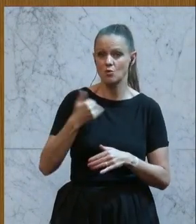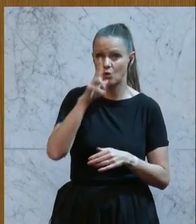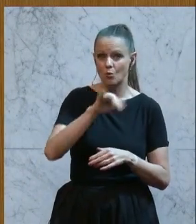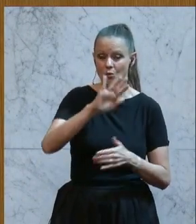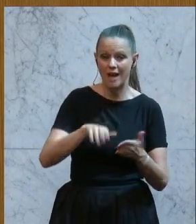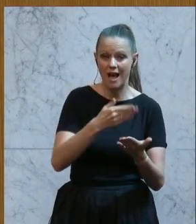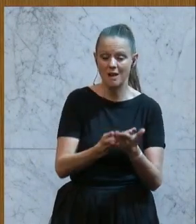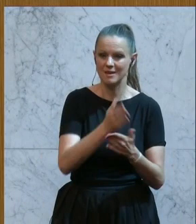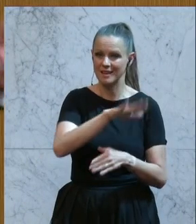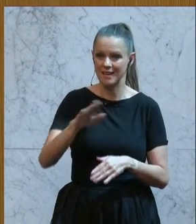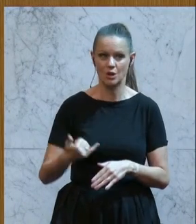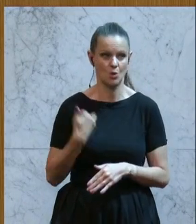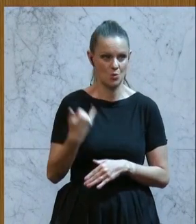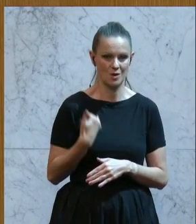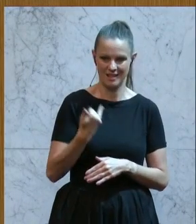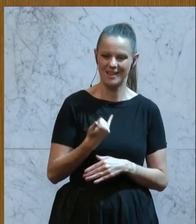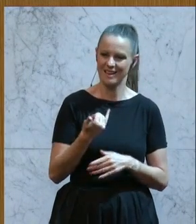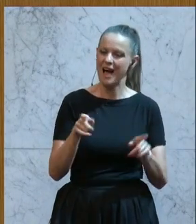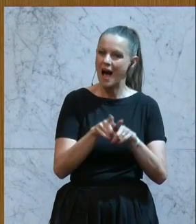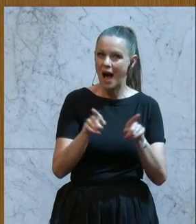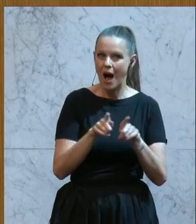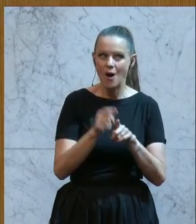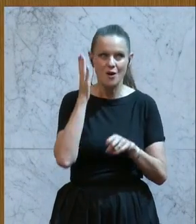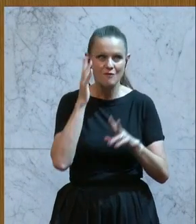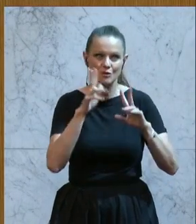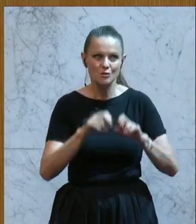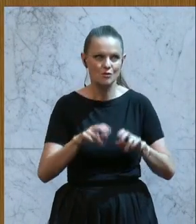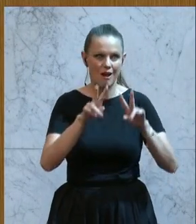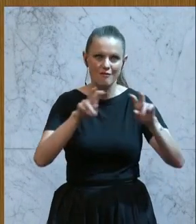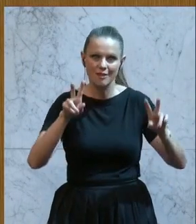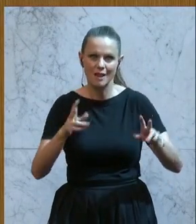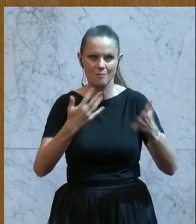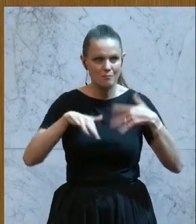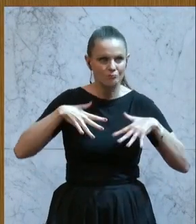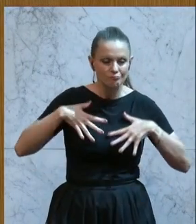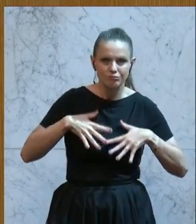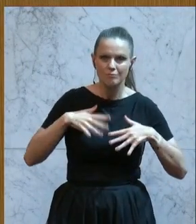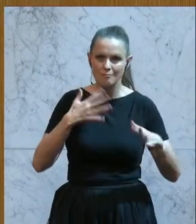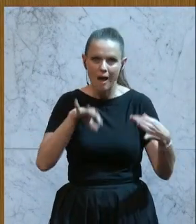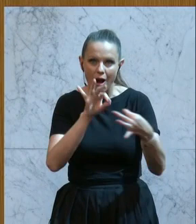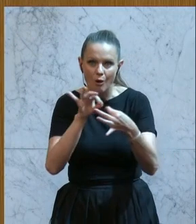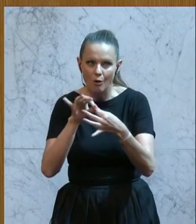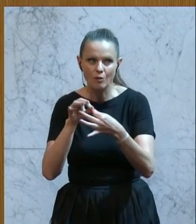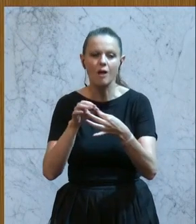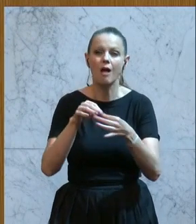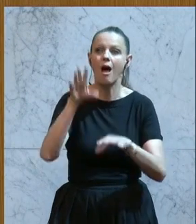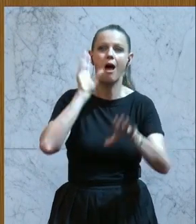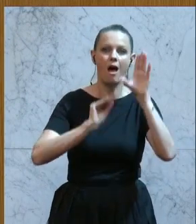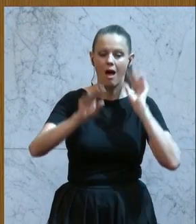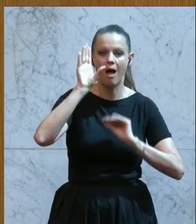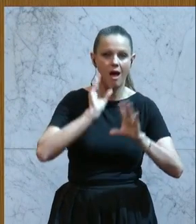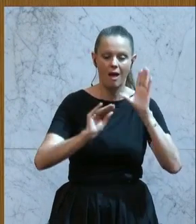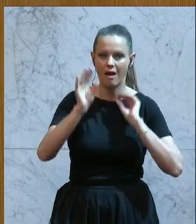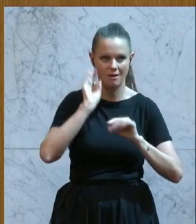damit die Kinder und Jugendlichen auch auf diesem Wege mit wissenschaftlichen Themen mehr noch in Berührung kommen. Und um auch